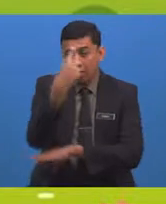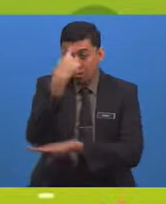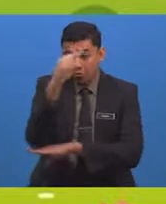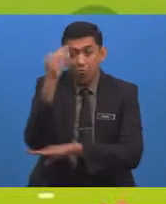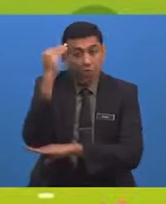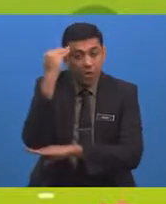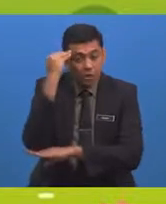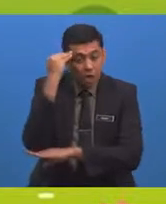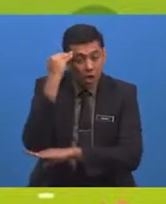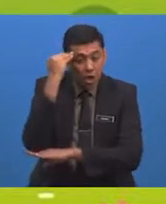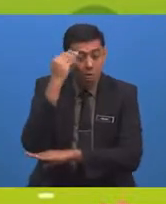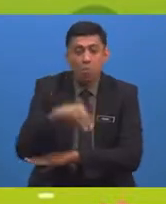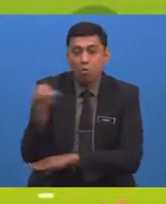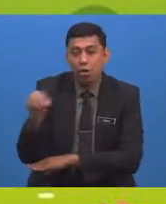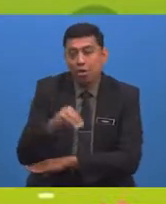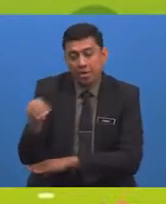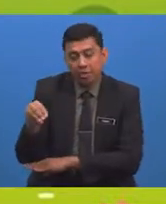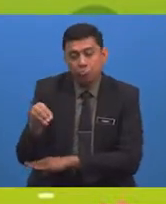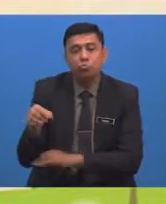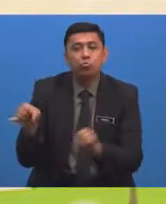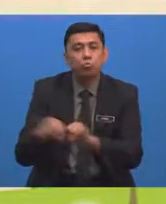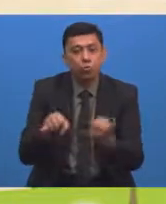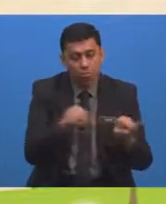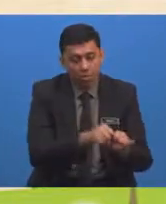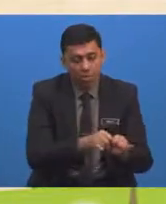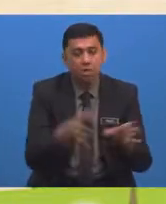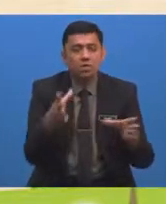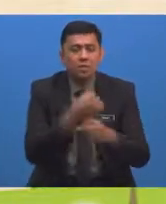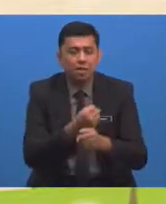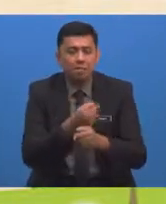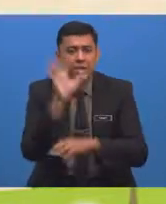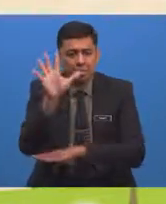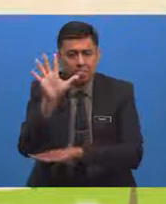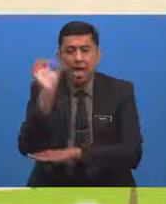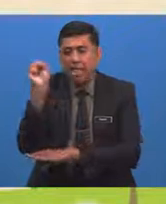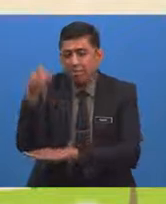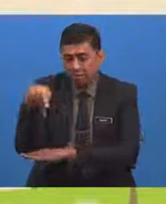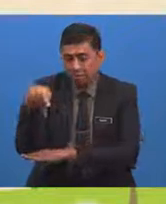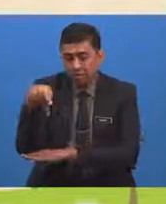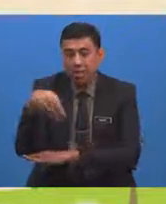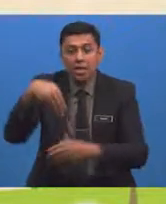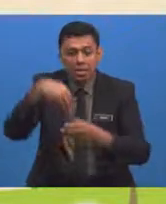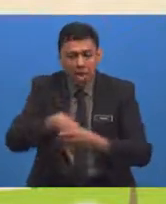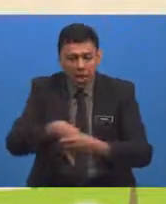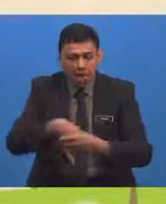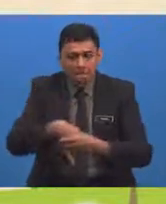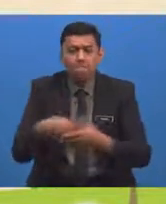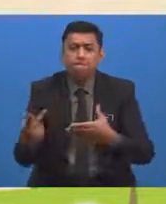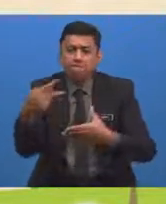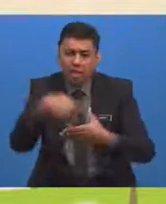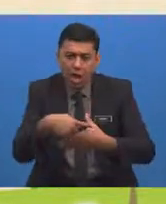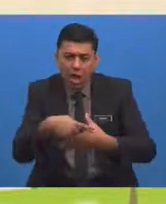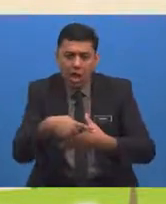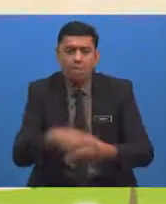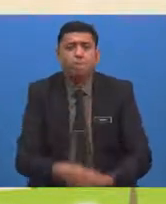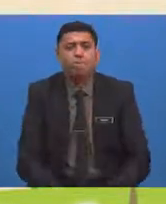pengetahuan murid-murid juga Terdapat lima standar pembelajaran yang terkandung dalam tajuk ini